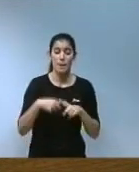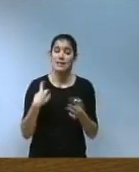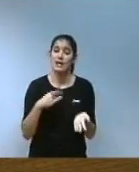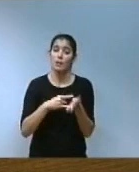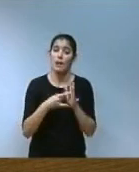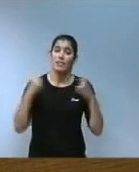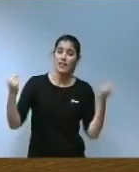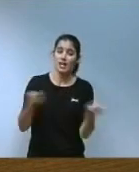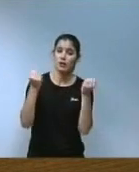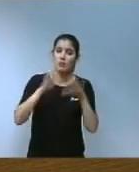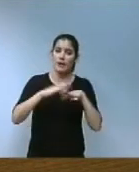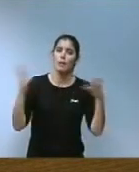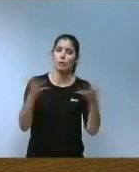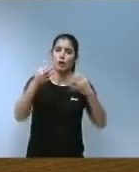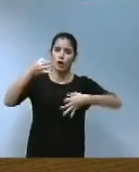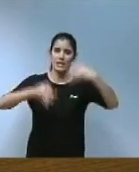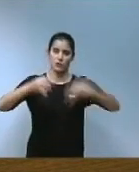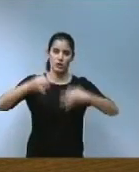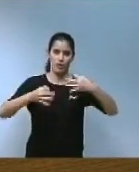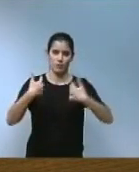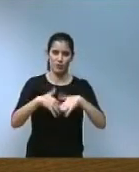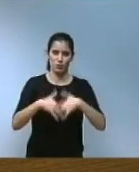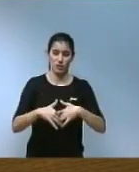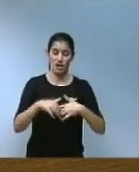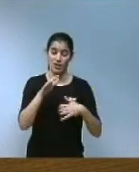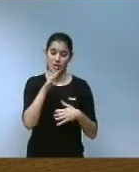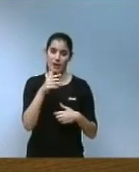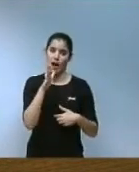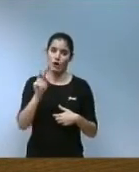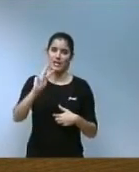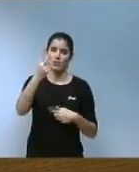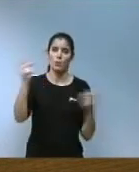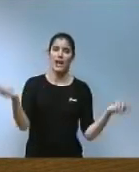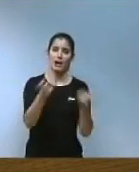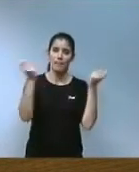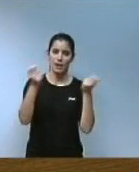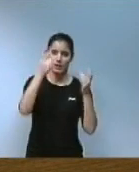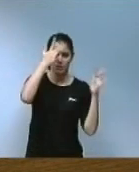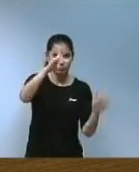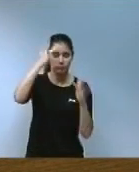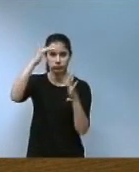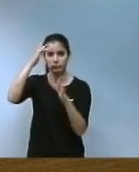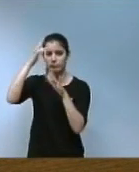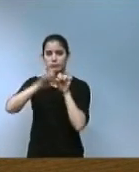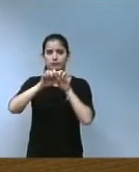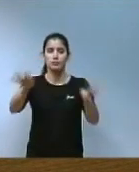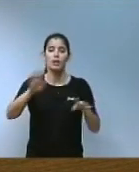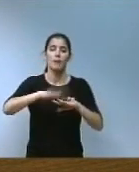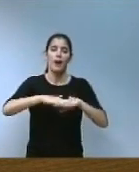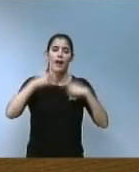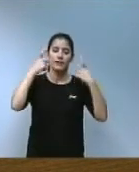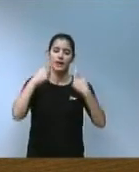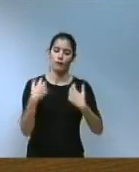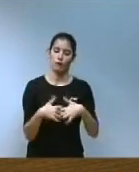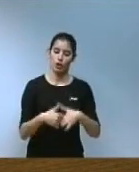per a la Promoció de la Seguretat Industrial, on anem a desplegar ja la segona campanya de difusió i conscienciació, per a garantir un funcionament